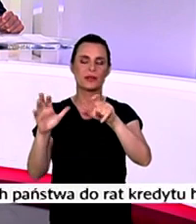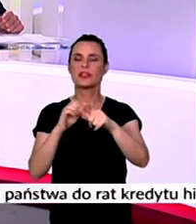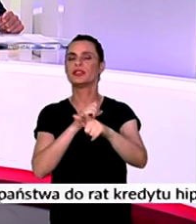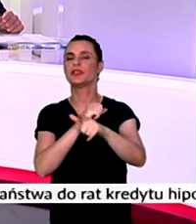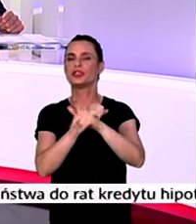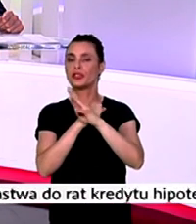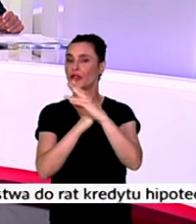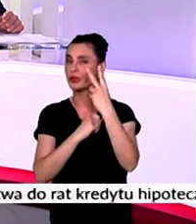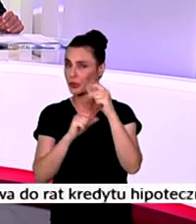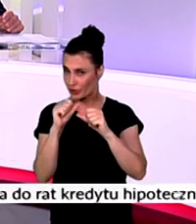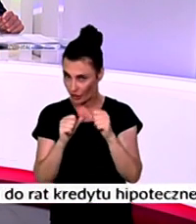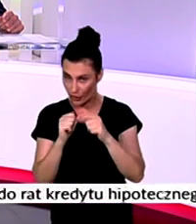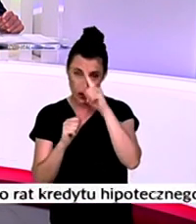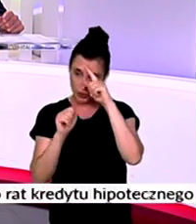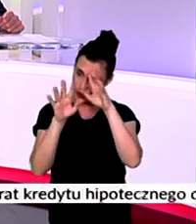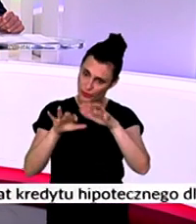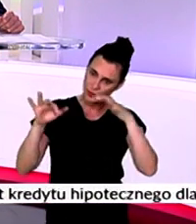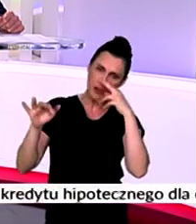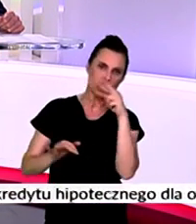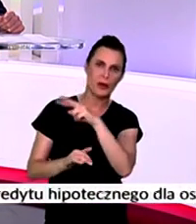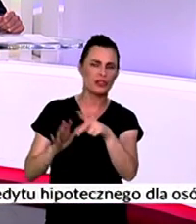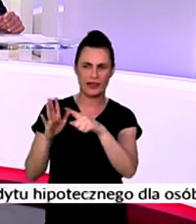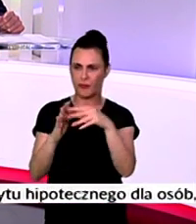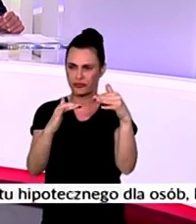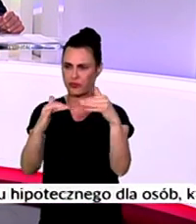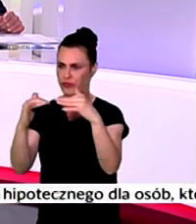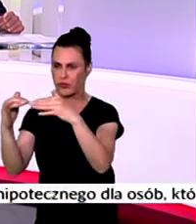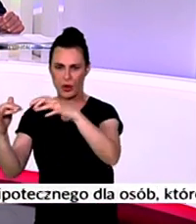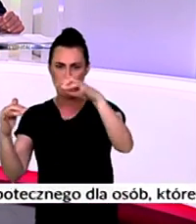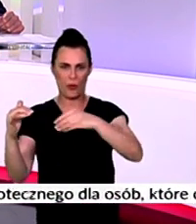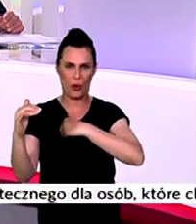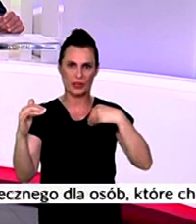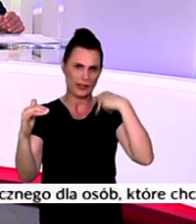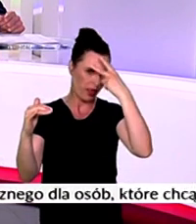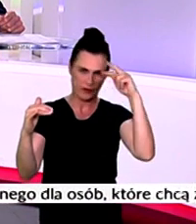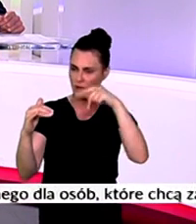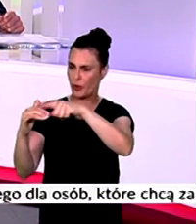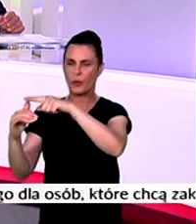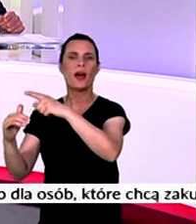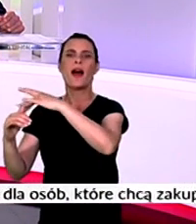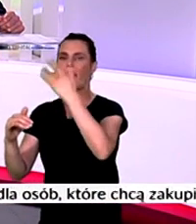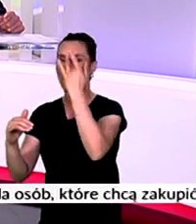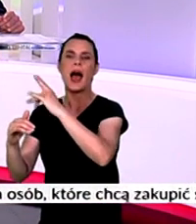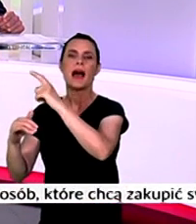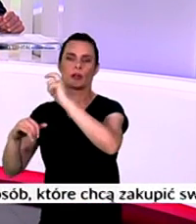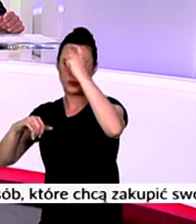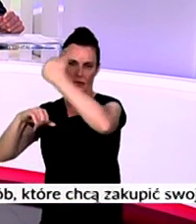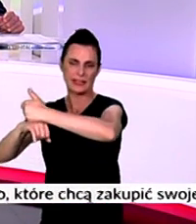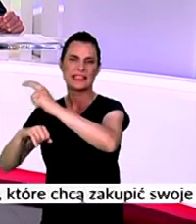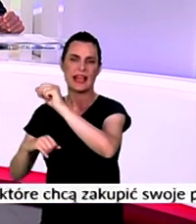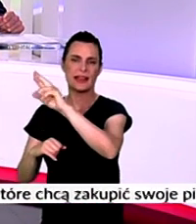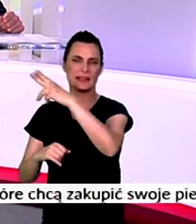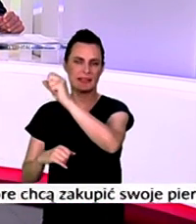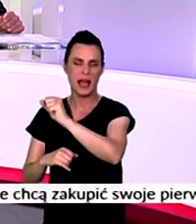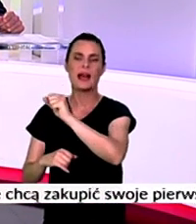roku. Widzowie zobaczyli zwycięskie starcie wojsk polsko-litewskich z armią carycy Katarzyny II. Była to